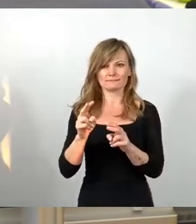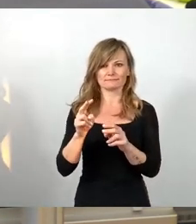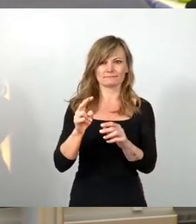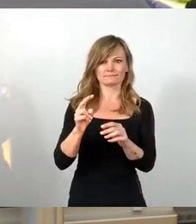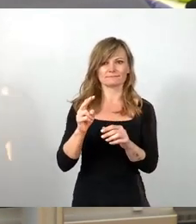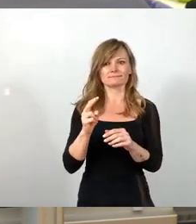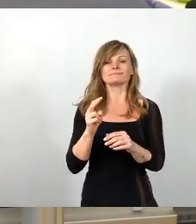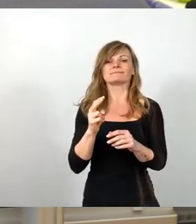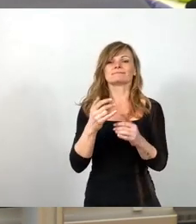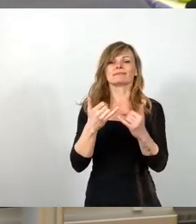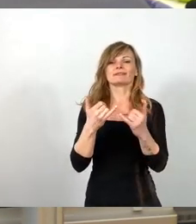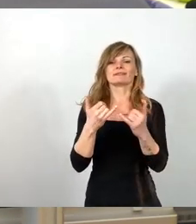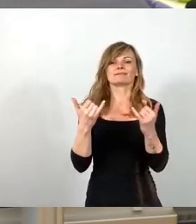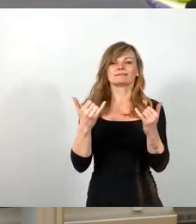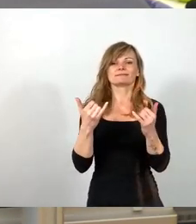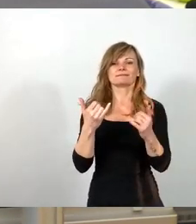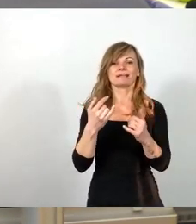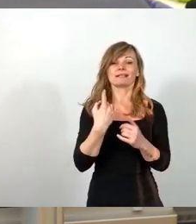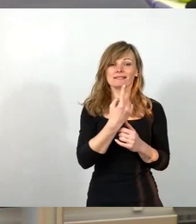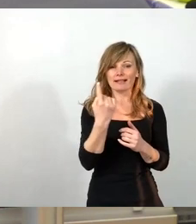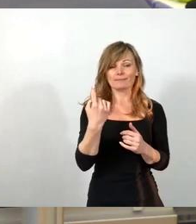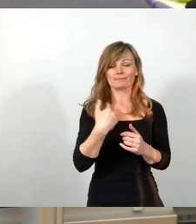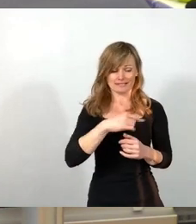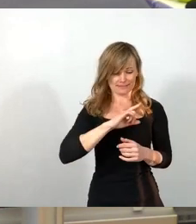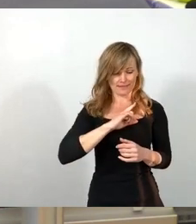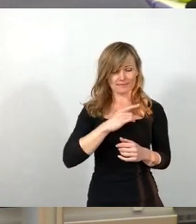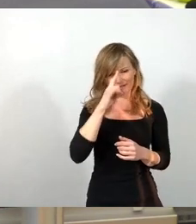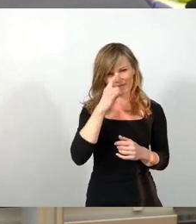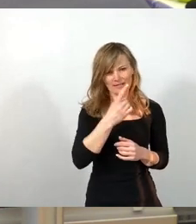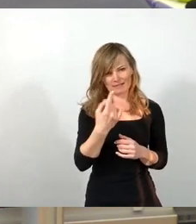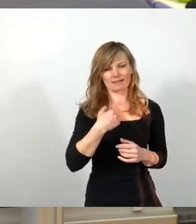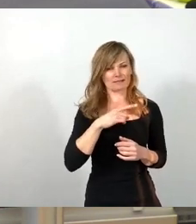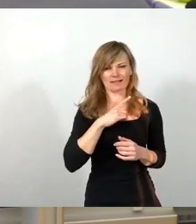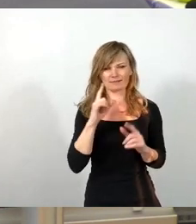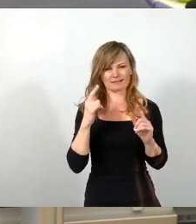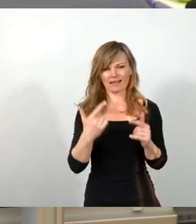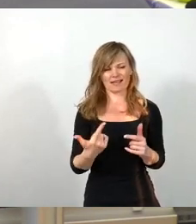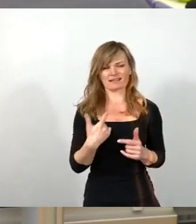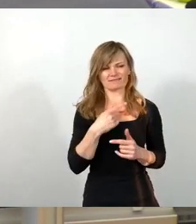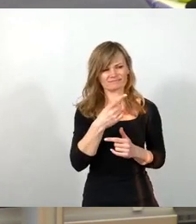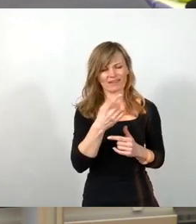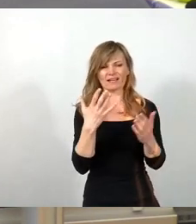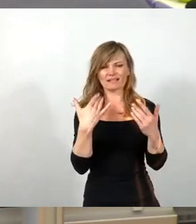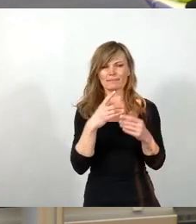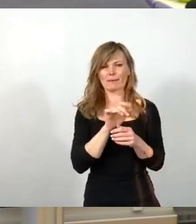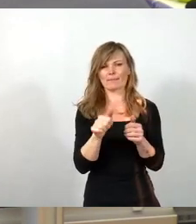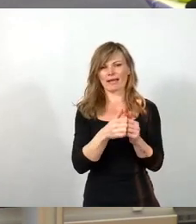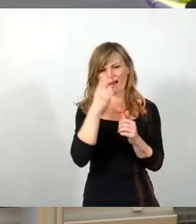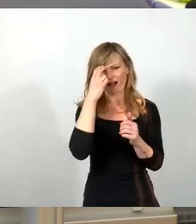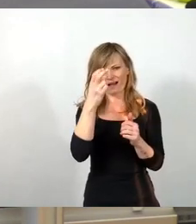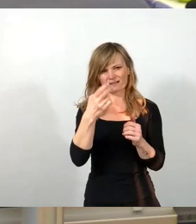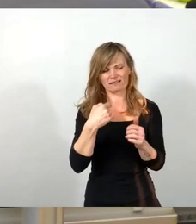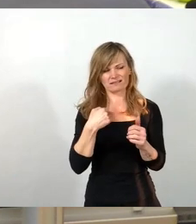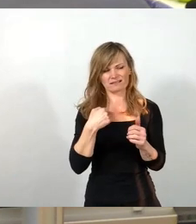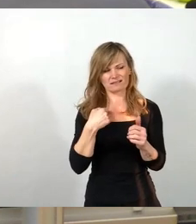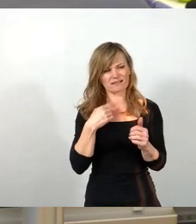Und ich selber, jeder weiß das, bin von vornherein kein Freund von diesem Klimabeirat gewesen, weil, ich sage das mal ganz deutlich, aus meiner Sicht, das wieder